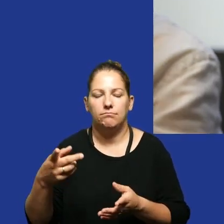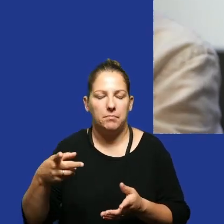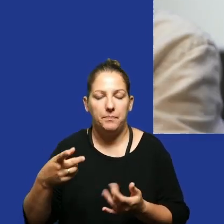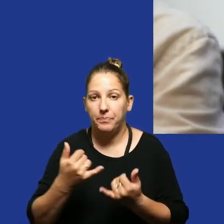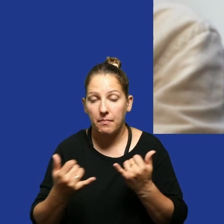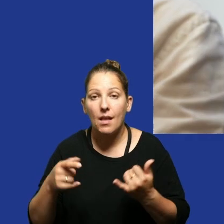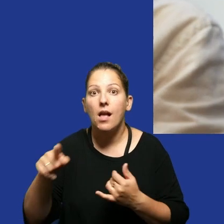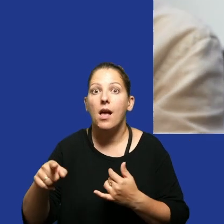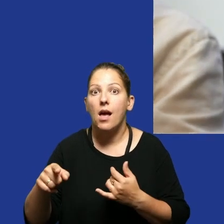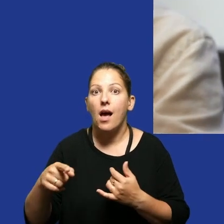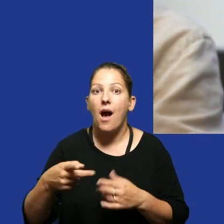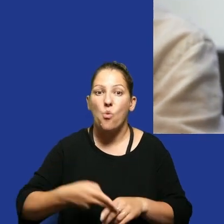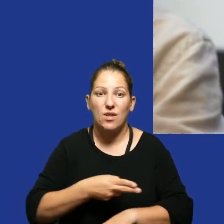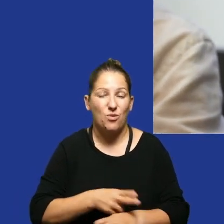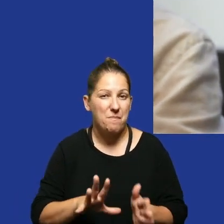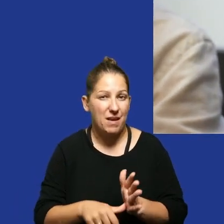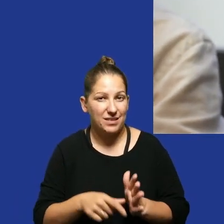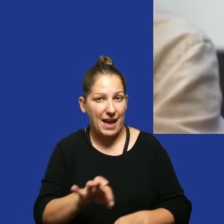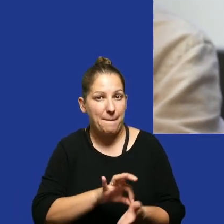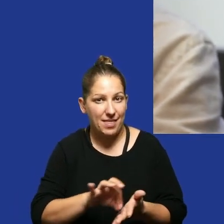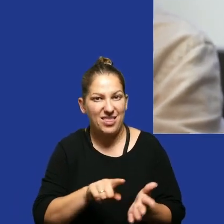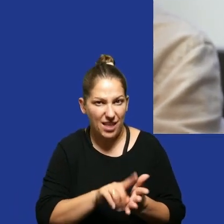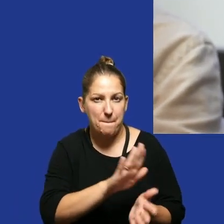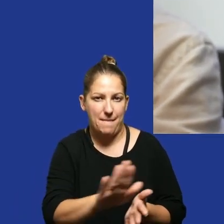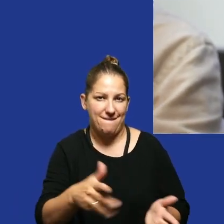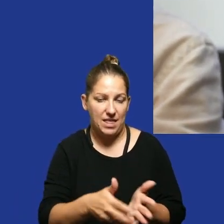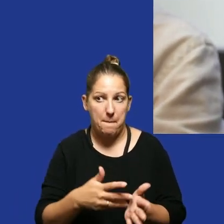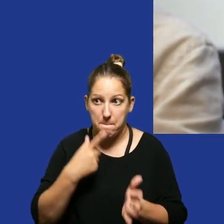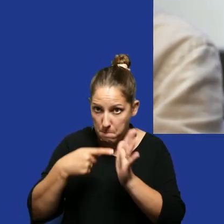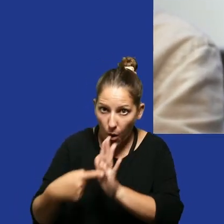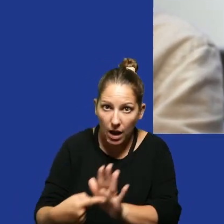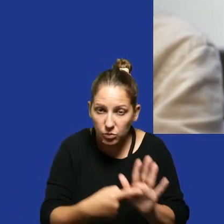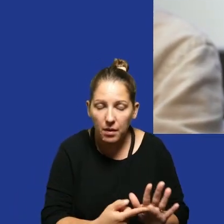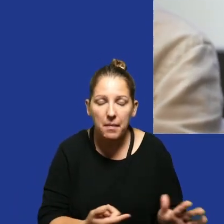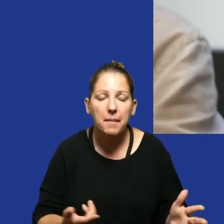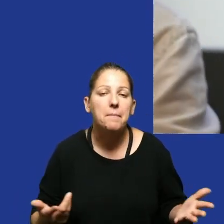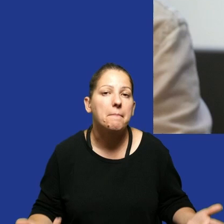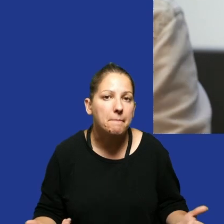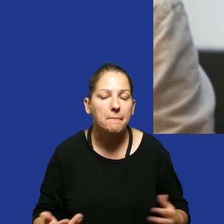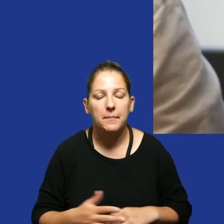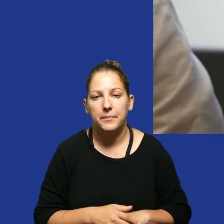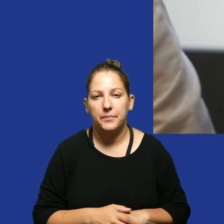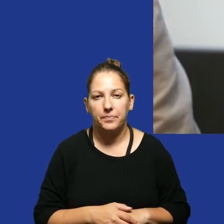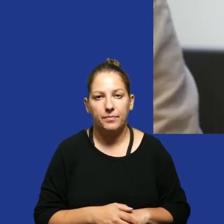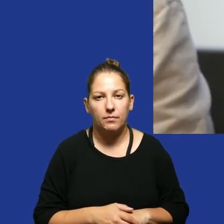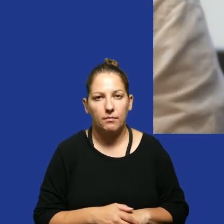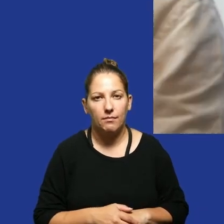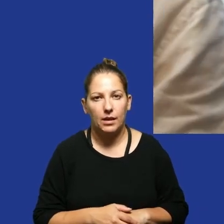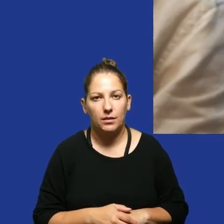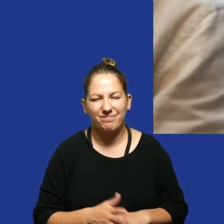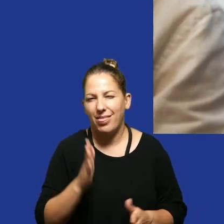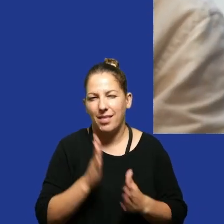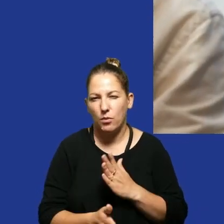rzeczy. No ale urzędy miasta, urzędy gmin też mają wydatki, tak, czy my to pokazujemy. Więc no tak